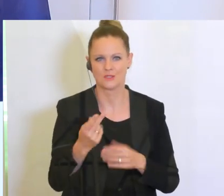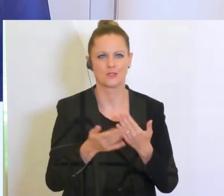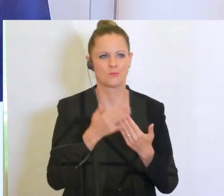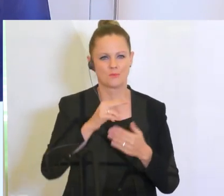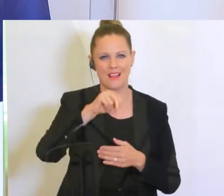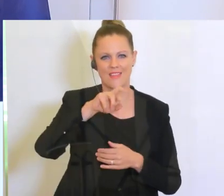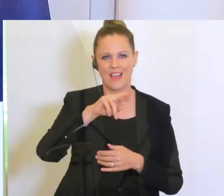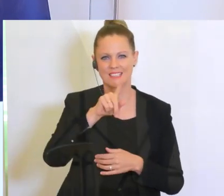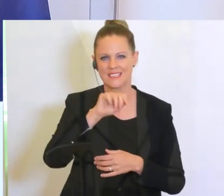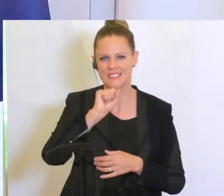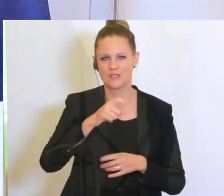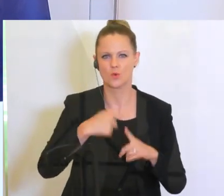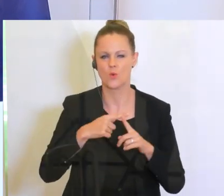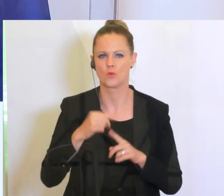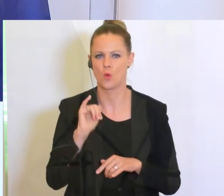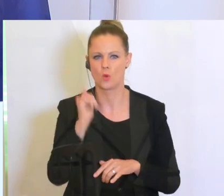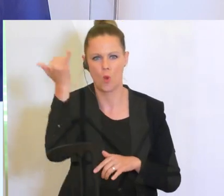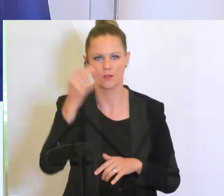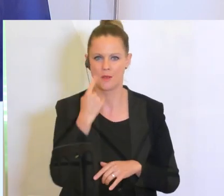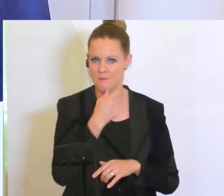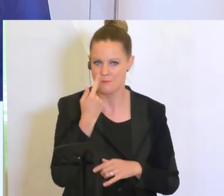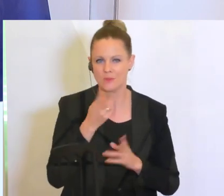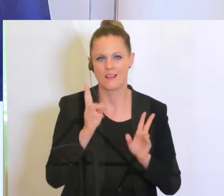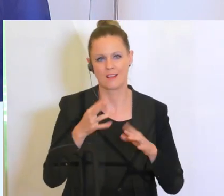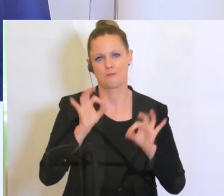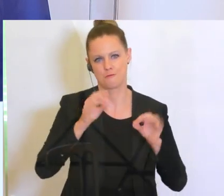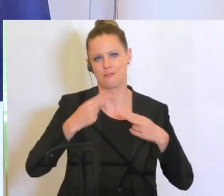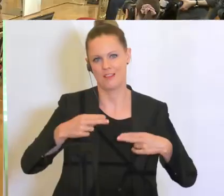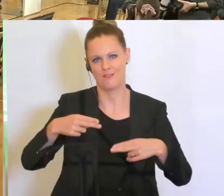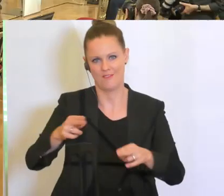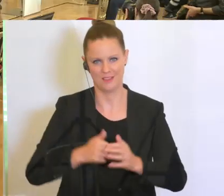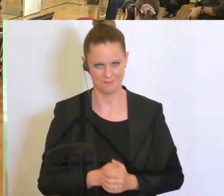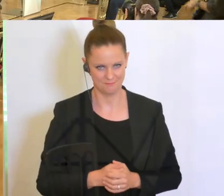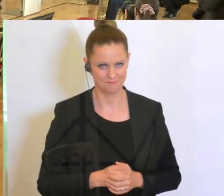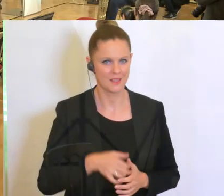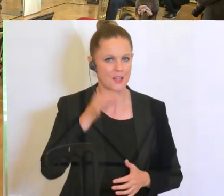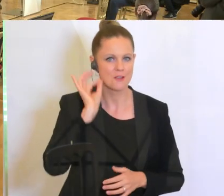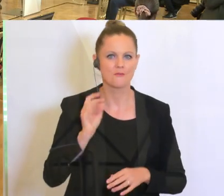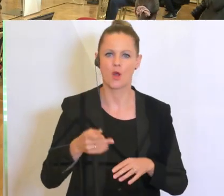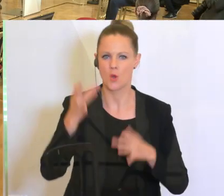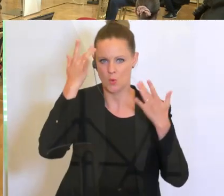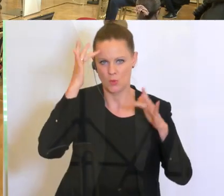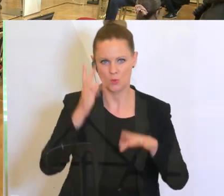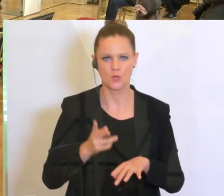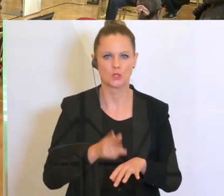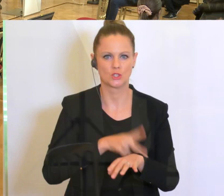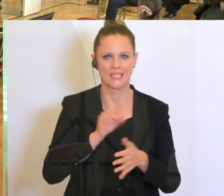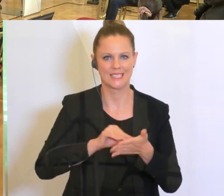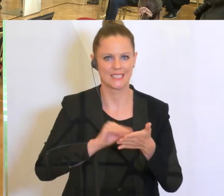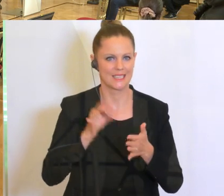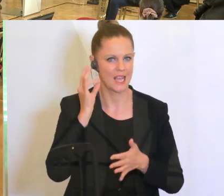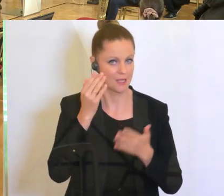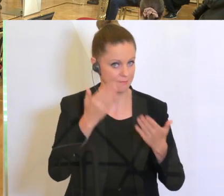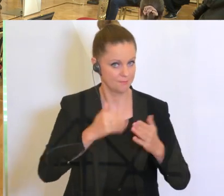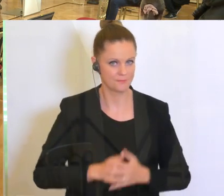Goldmund und dass das alles wieder gut weitergehen kann. Herzlichen Dank. Dankeschön. Frau Kulturstaatssekretärin, bitte. Sehr